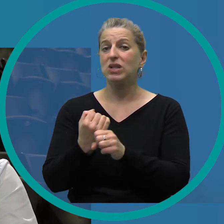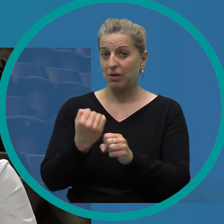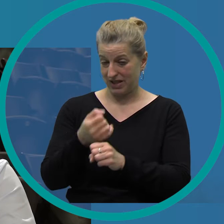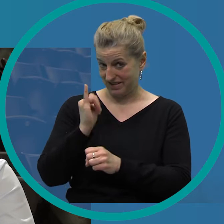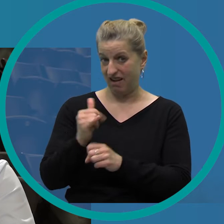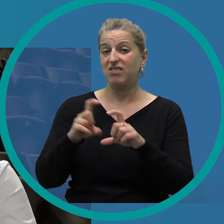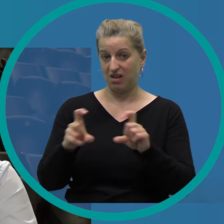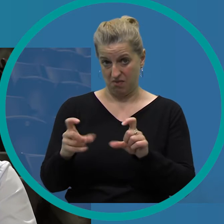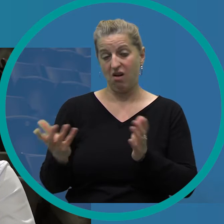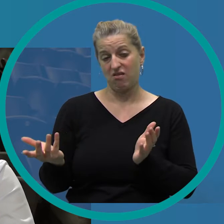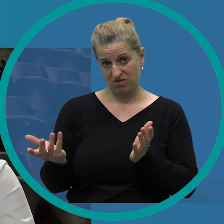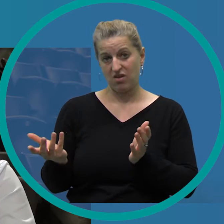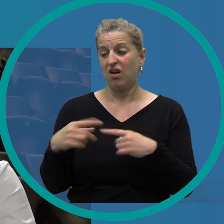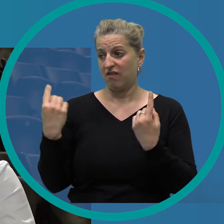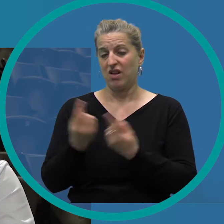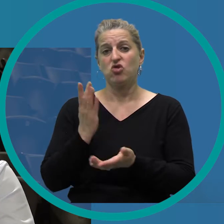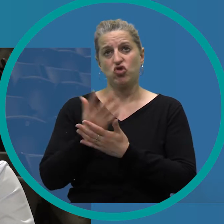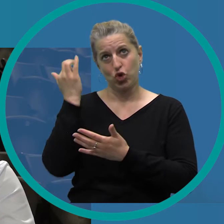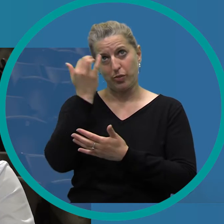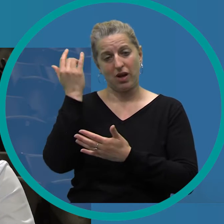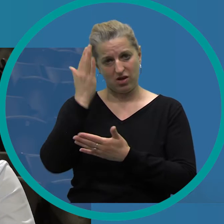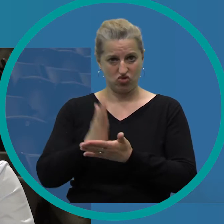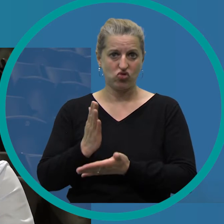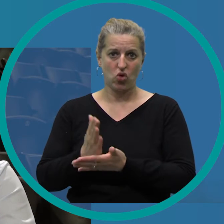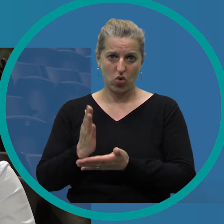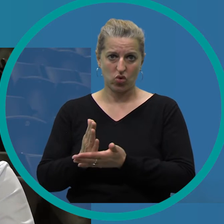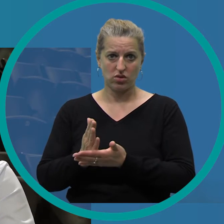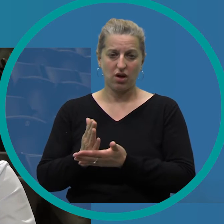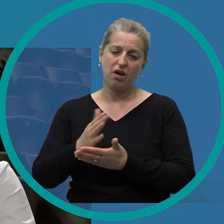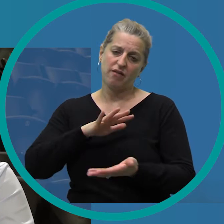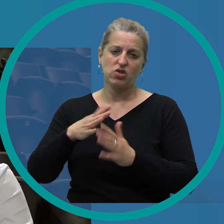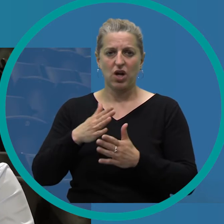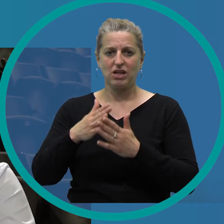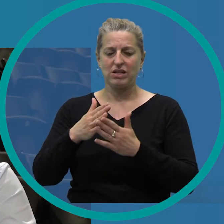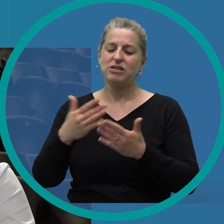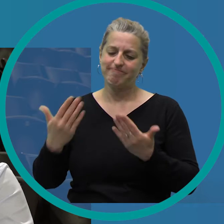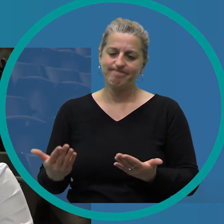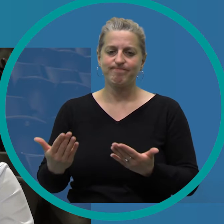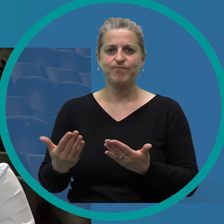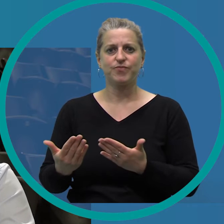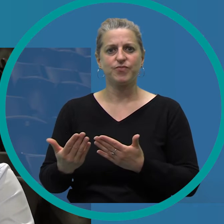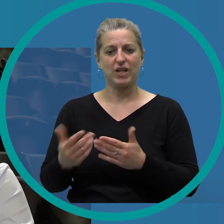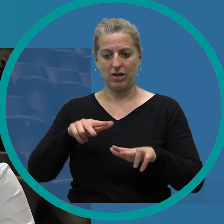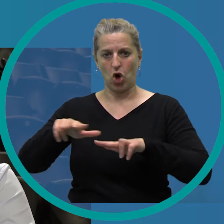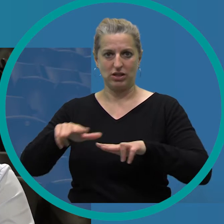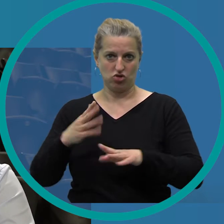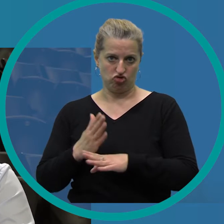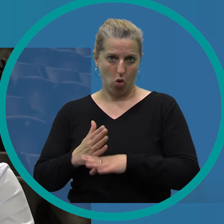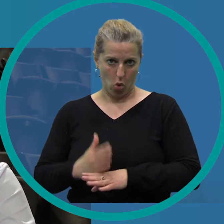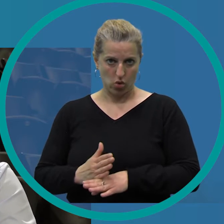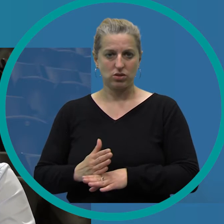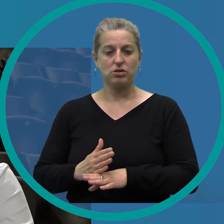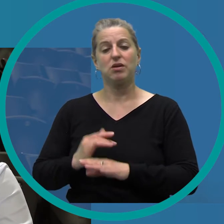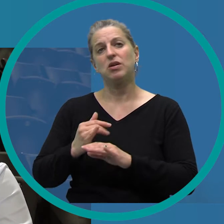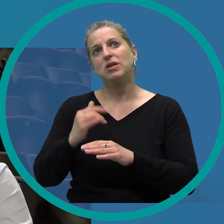Kurzarbeit ist gleichwohl ein Thema, über das wir uns Gedanken gemacht haben und das wir auch im Moment am Organisieren